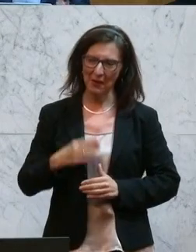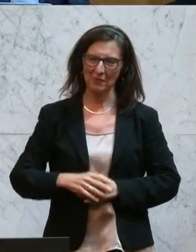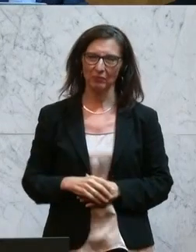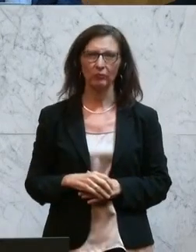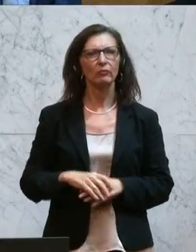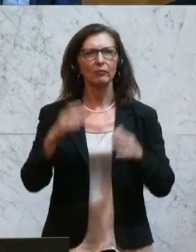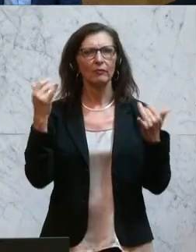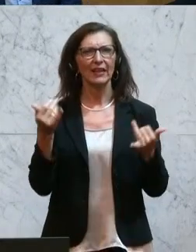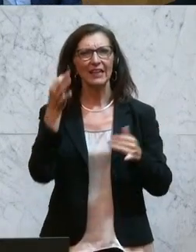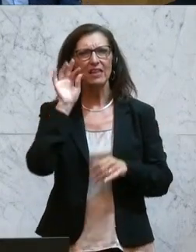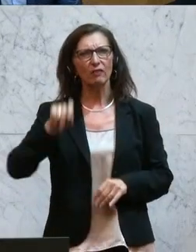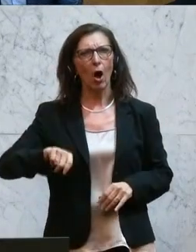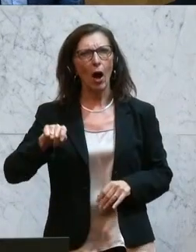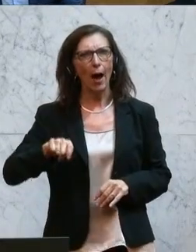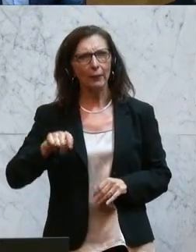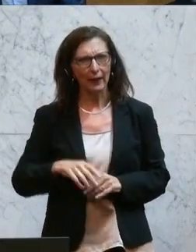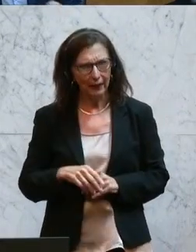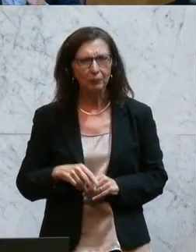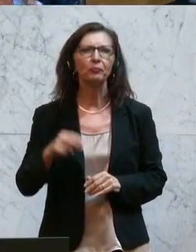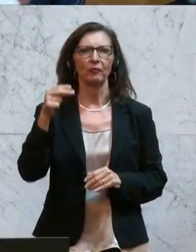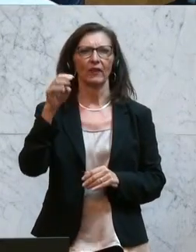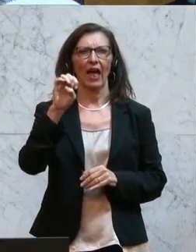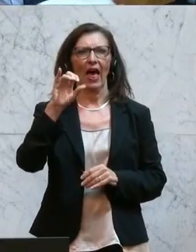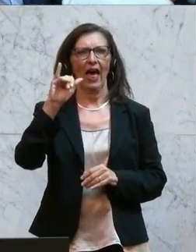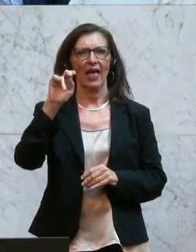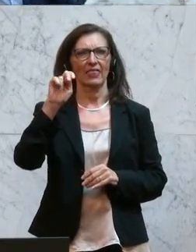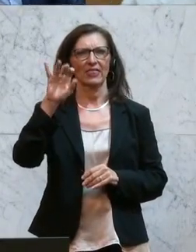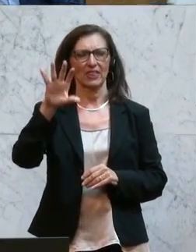Nun ist die Frau Abgeordnete Gabriele Heinisch-Hossig am Wort.